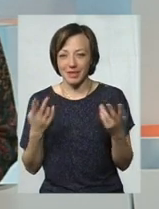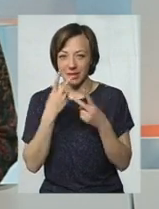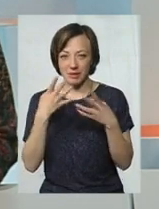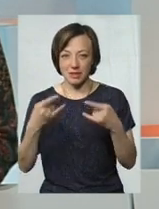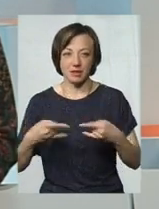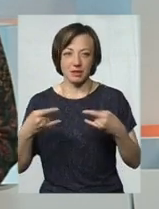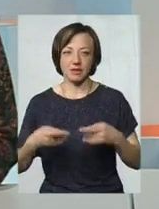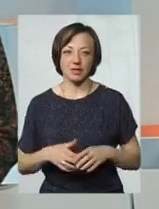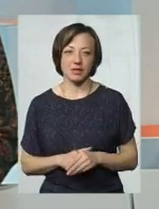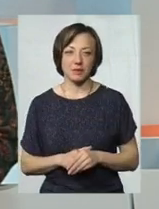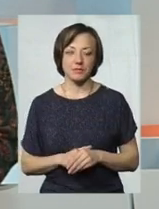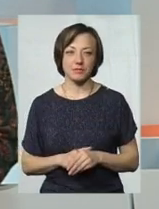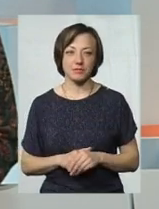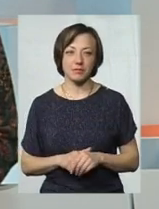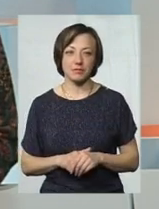дивлюсь телевізор.